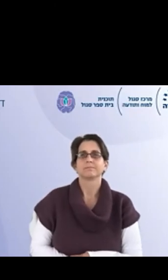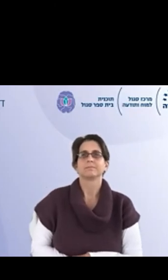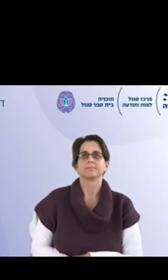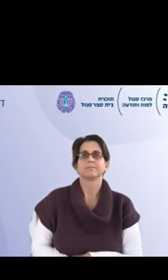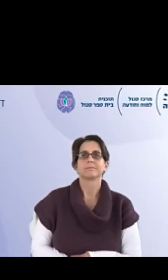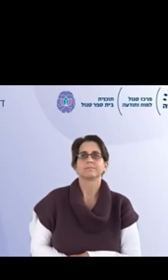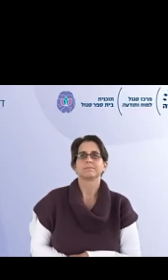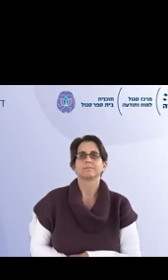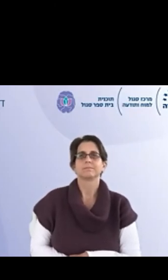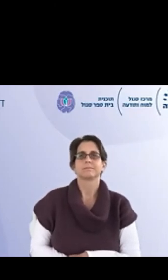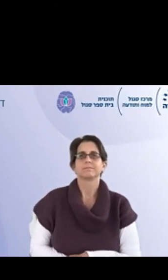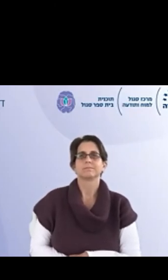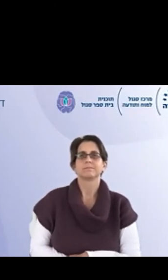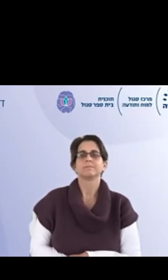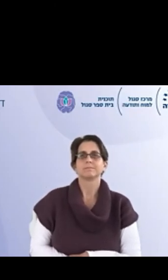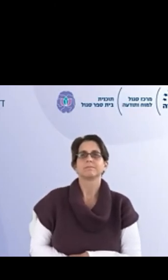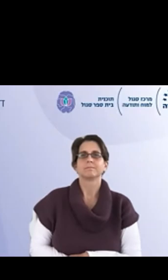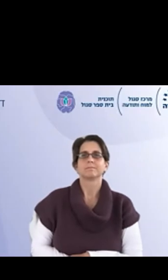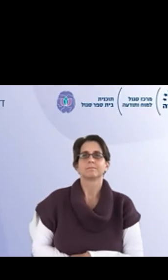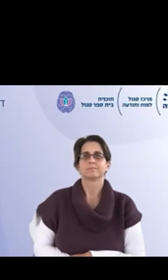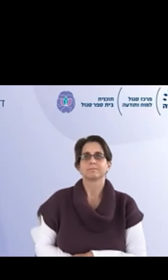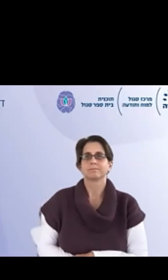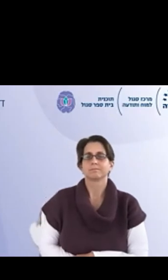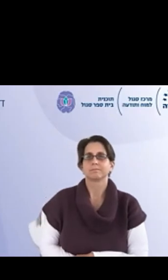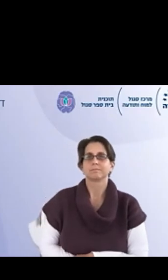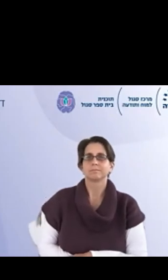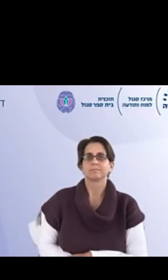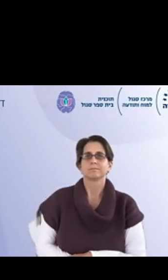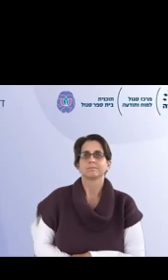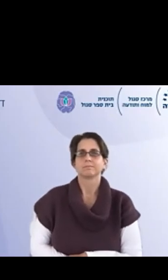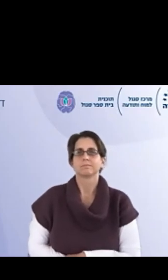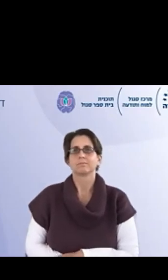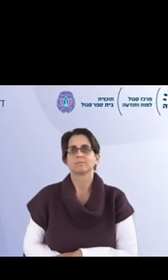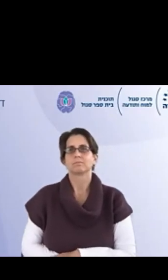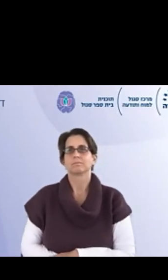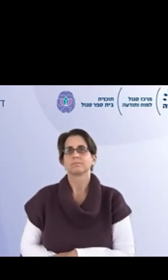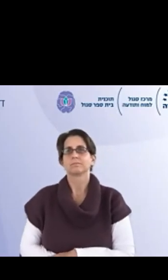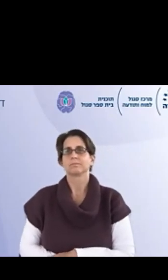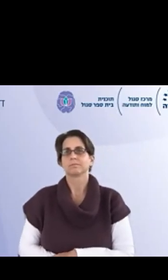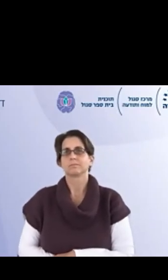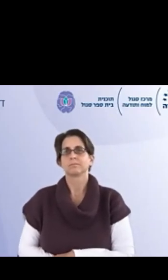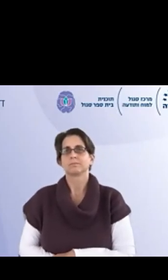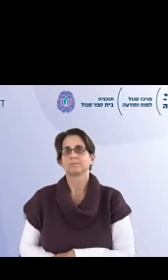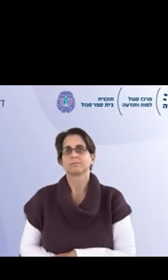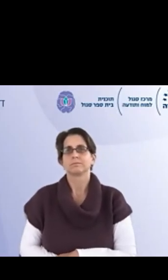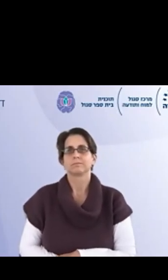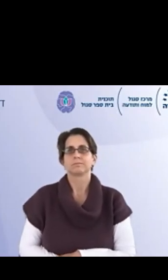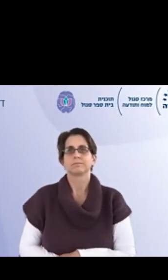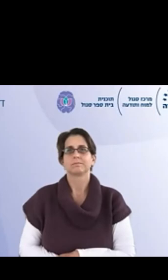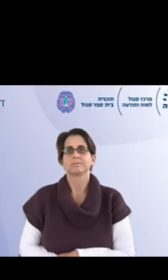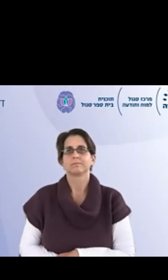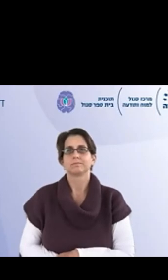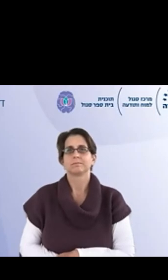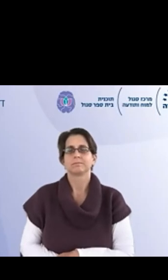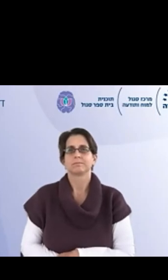התלמידים גם ב-BING ולא רק בדוינג, כאמת מבחינת המסוגלות, בדרך כלל זה היה המרכיב